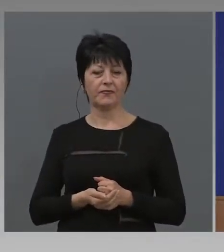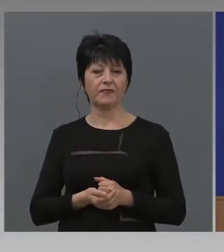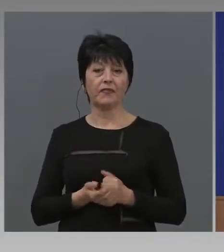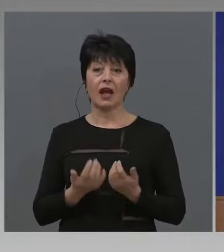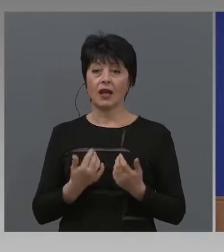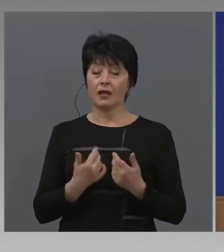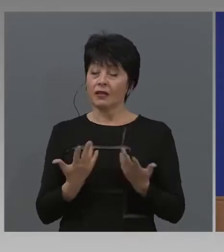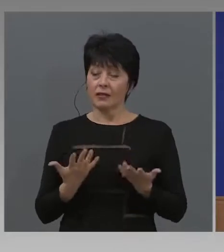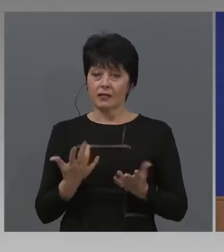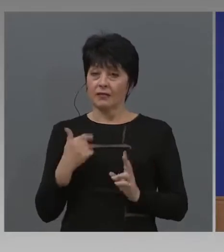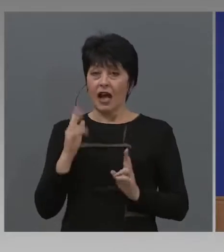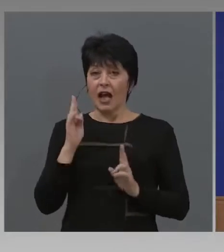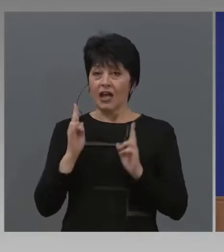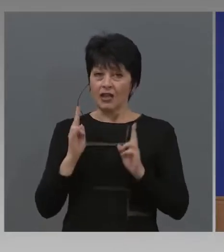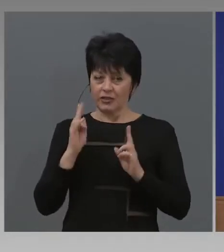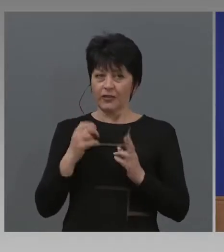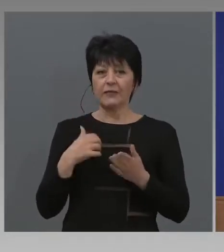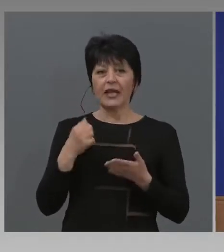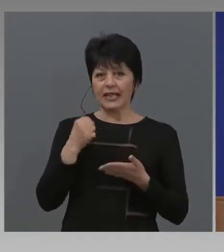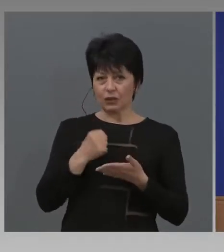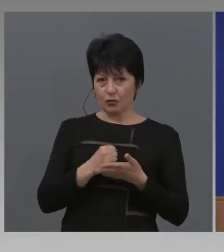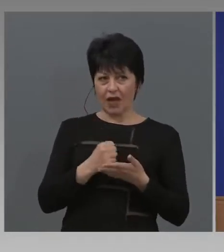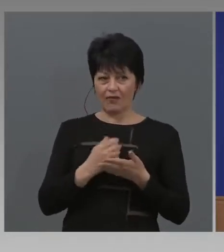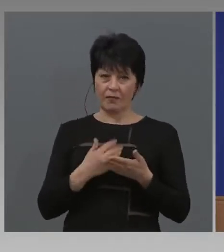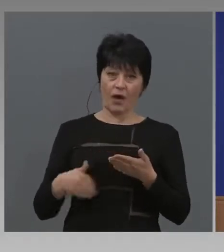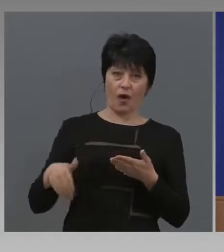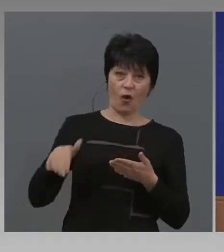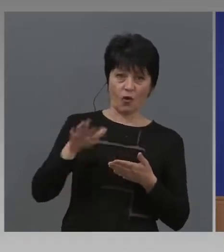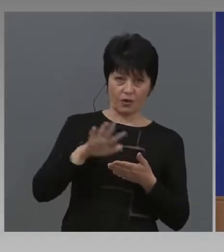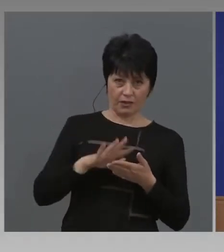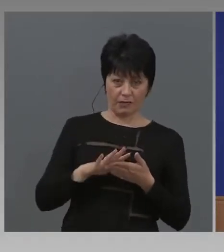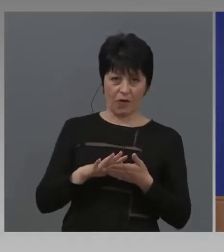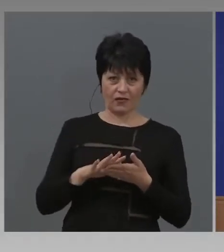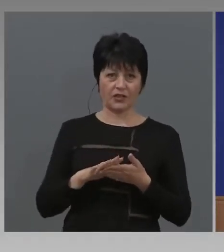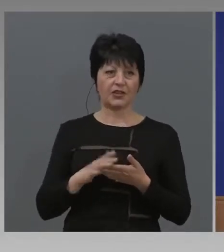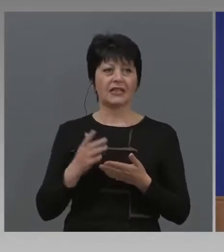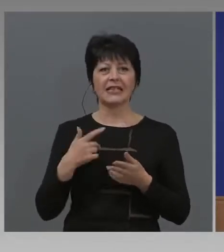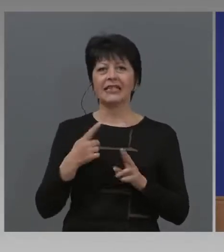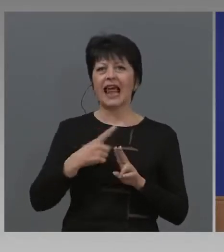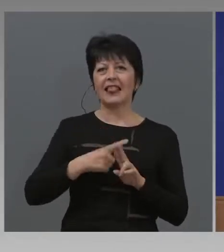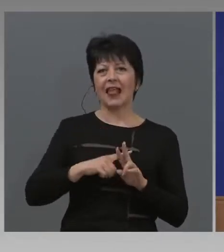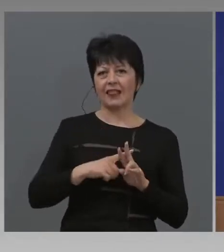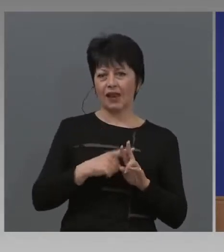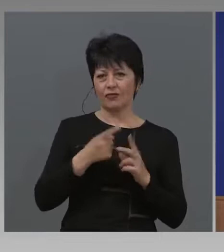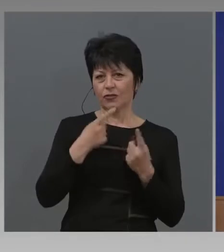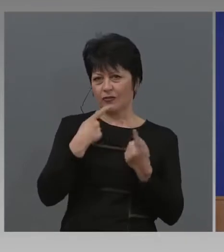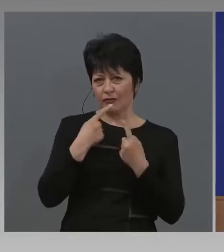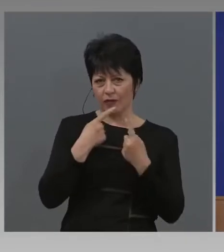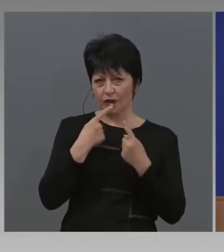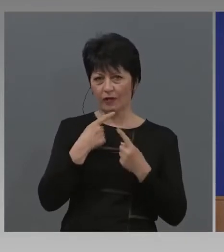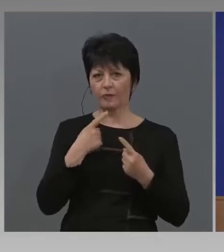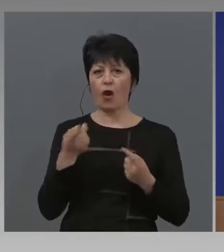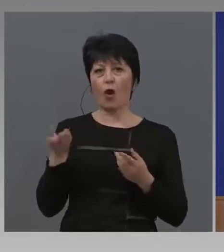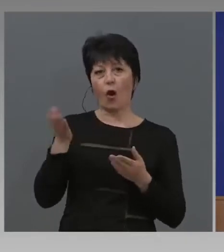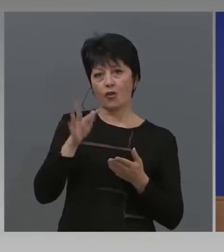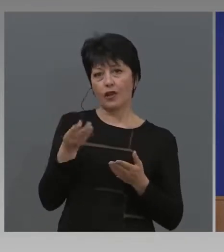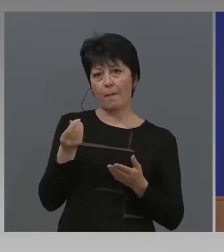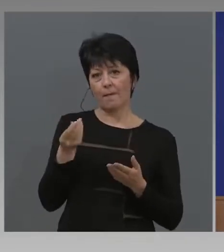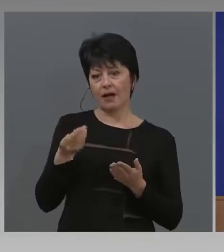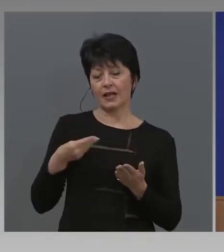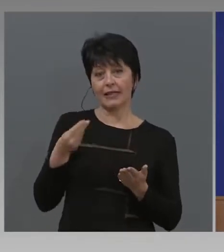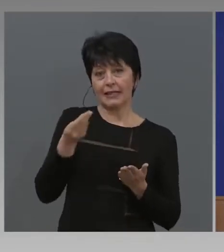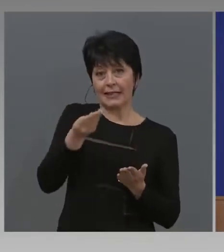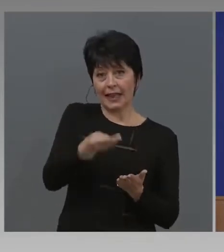решихме и настояваме още повече, днеска и с комисара Мария Неделчева говорих, още пари да се дават за